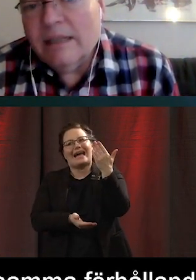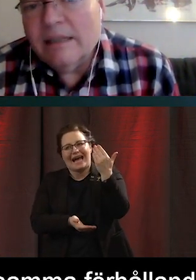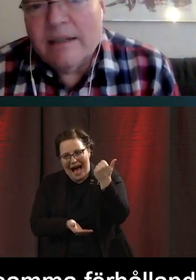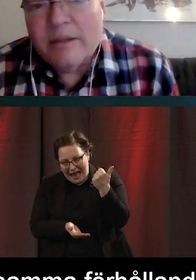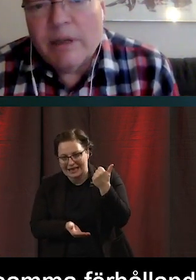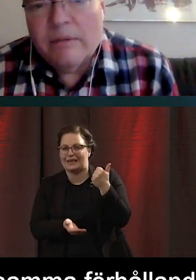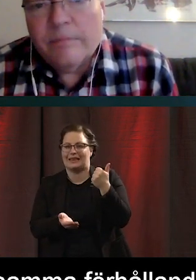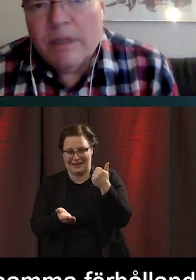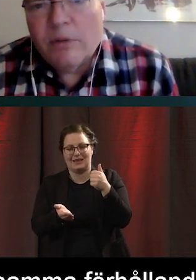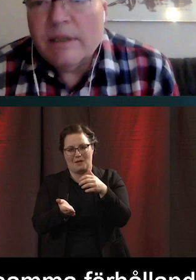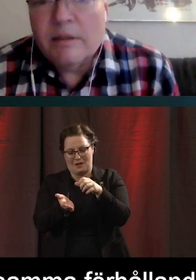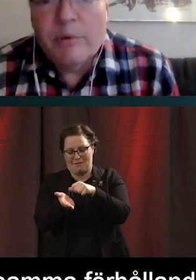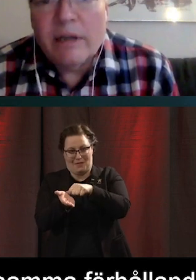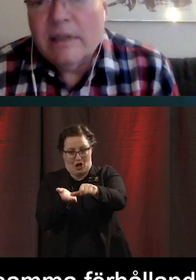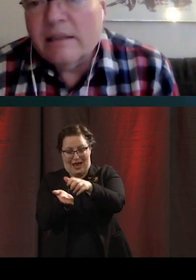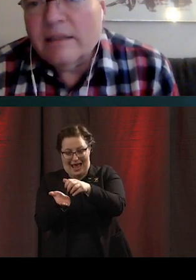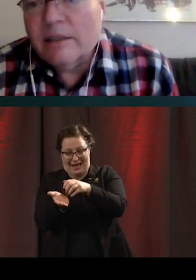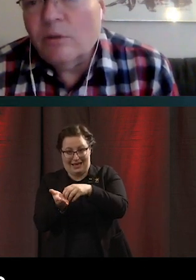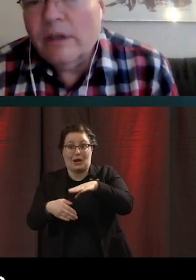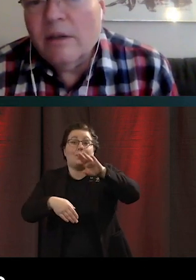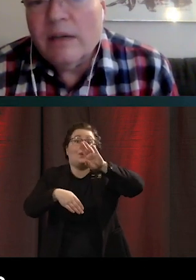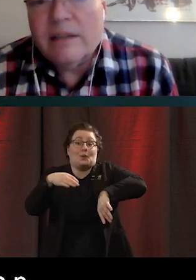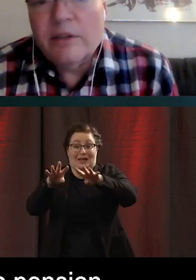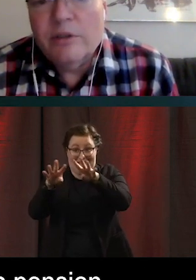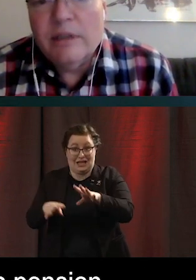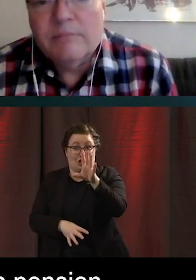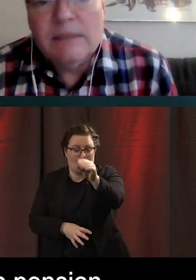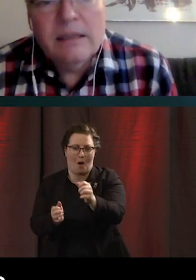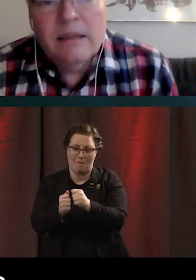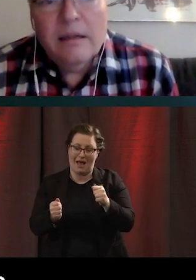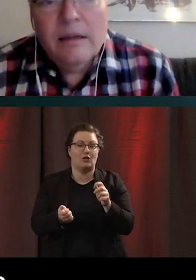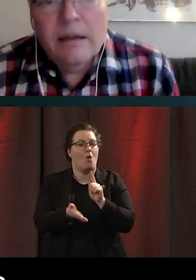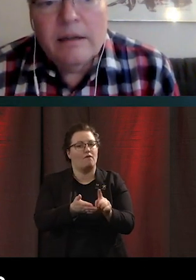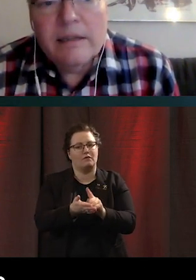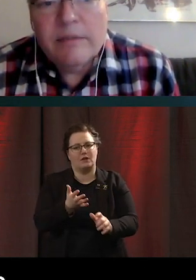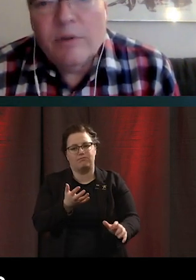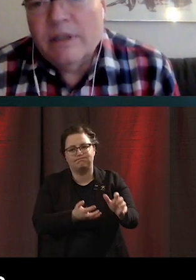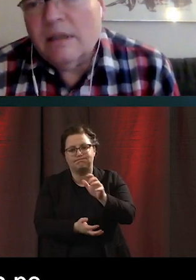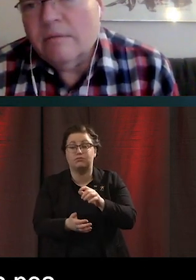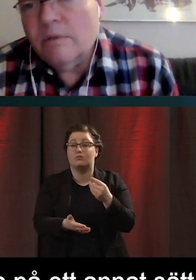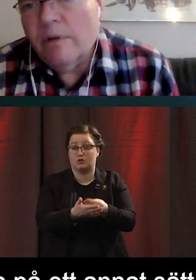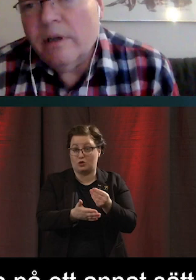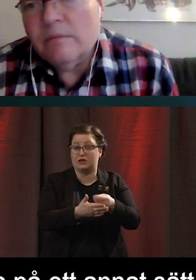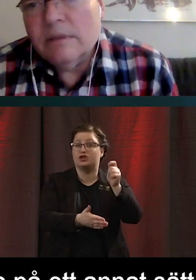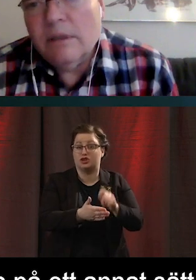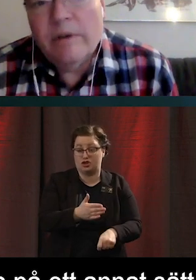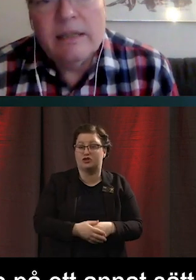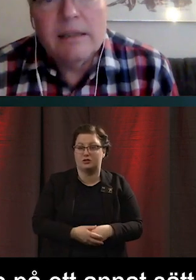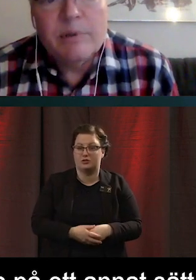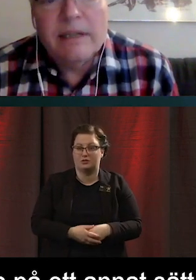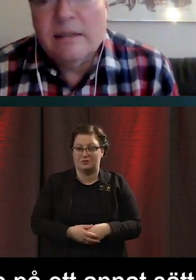internet. Men de sätten brukar vara ganska trångliga och ganska dyra. Men här ser vi också att över